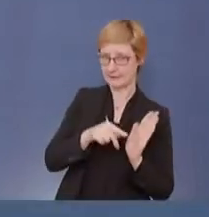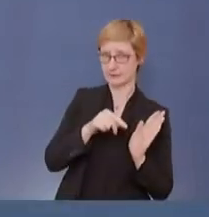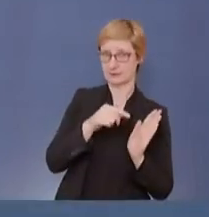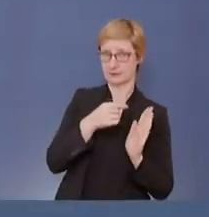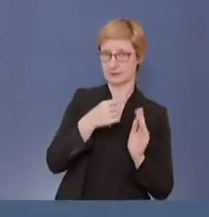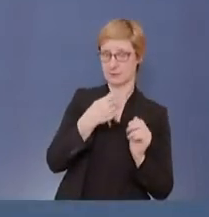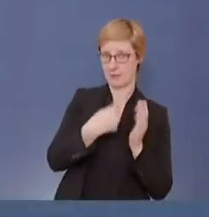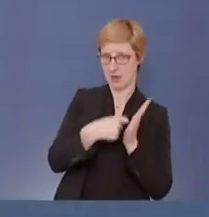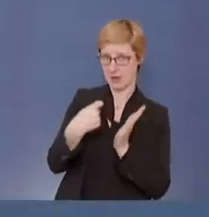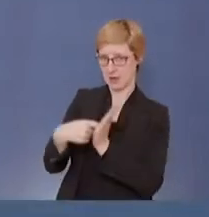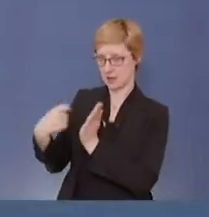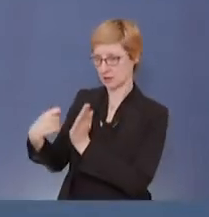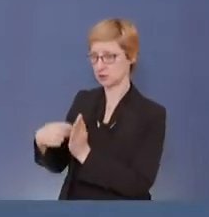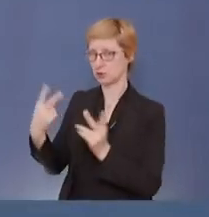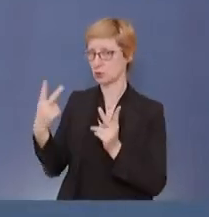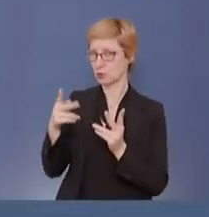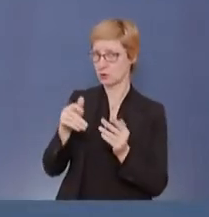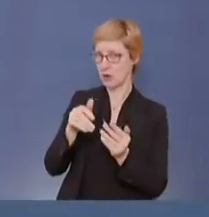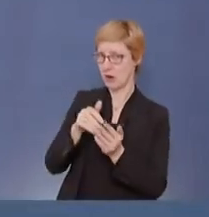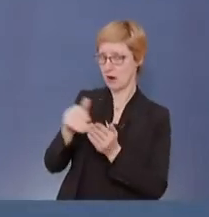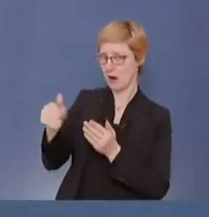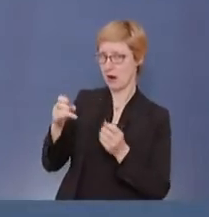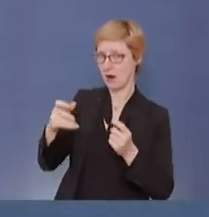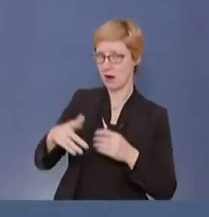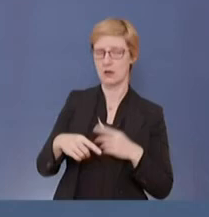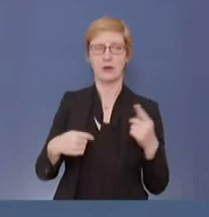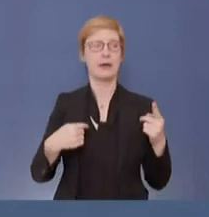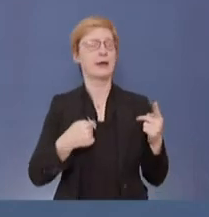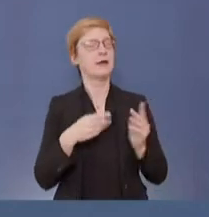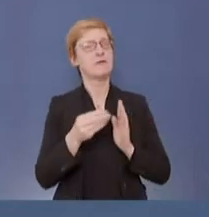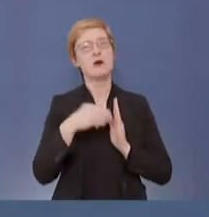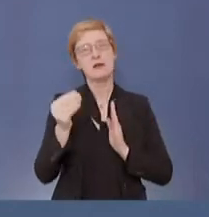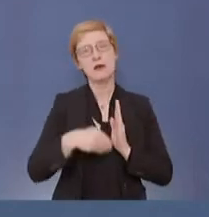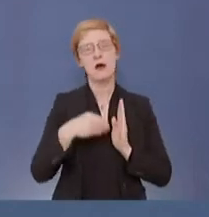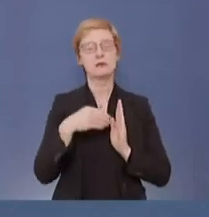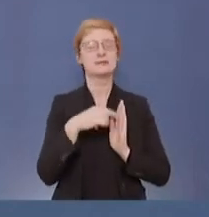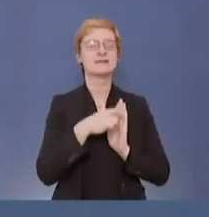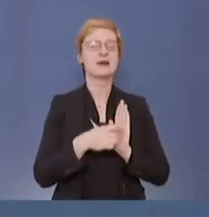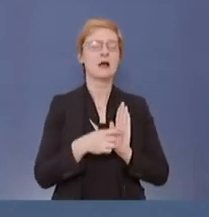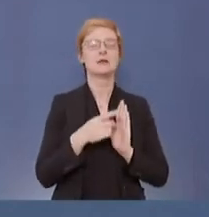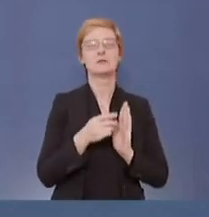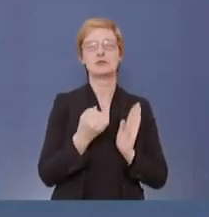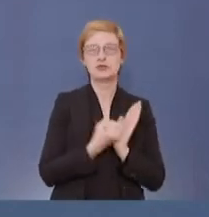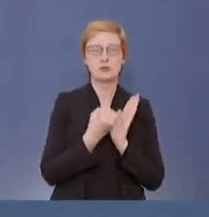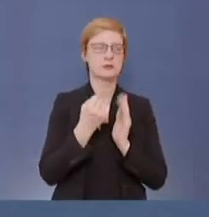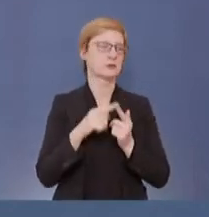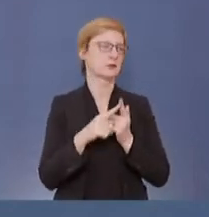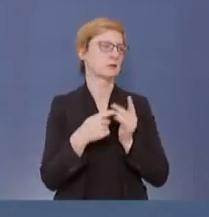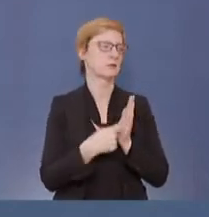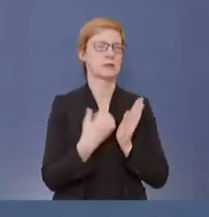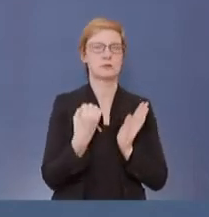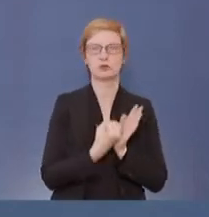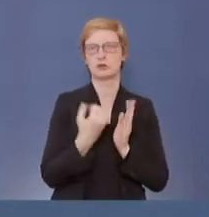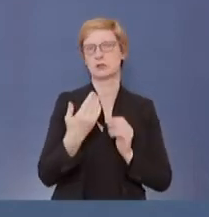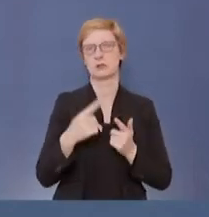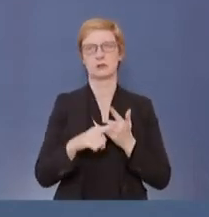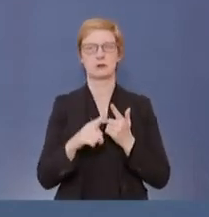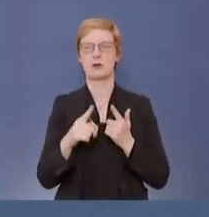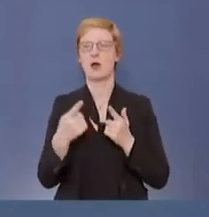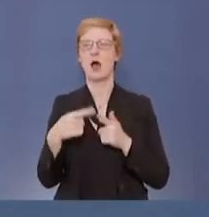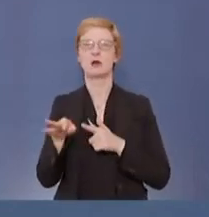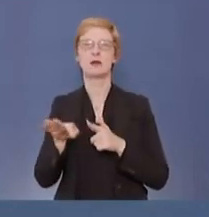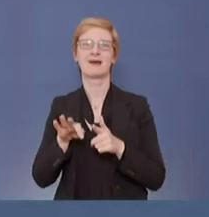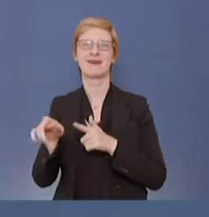Ich werde hier keine Preise bestätigen oder Vertragsdetails bestätigen und auch nicht die Aussage anderer